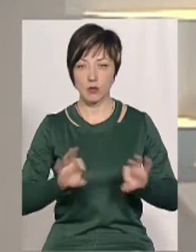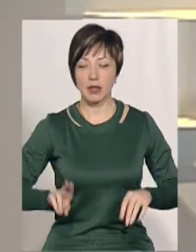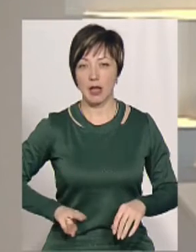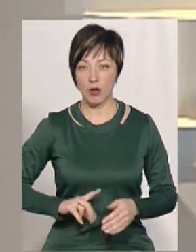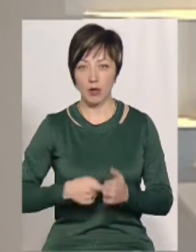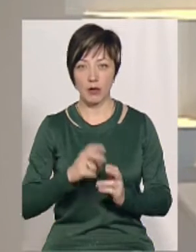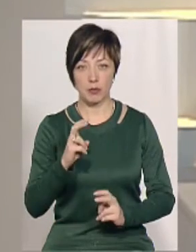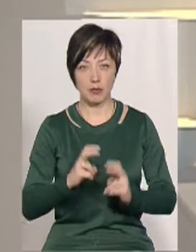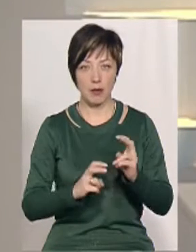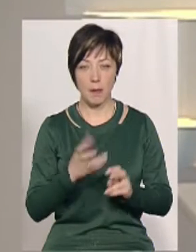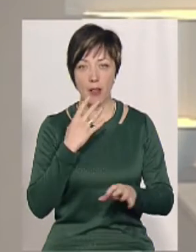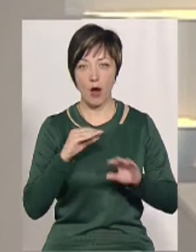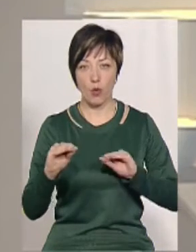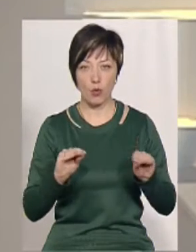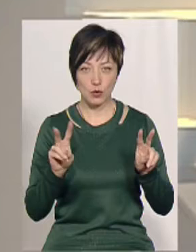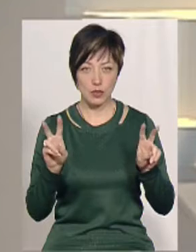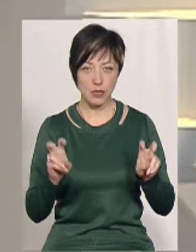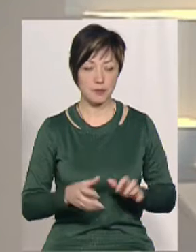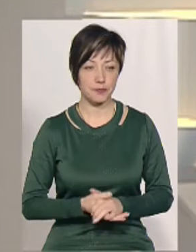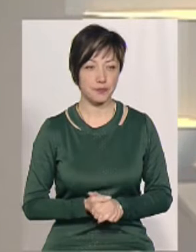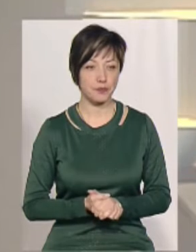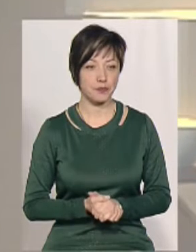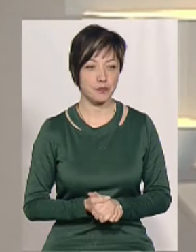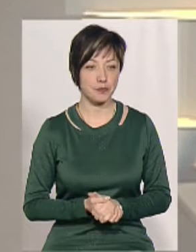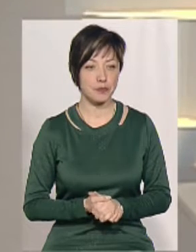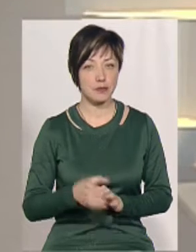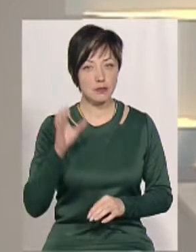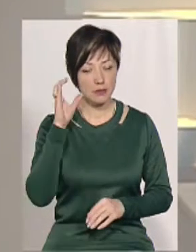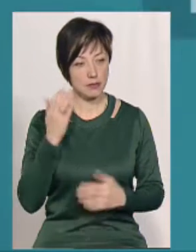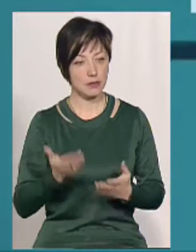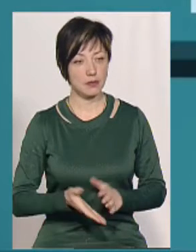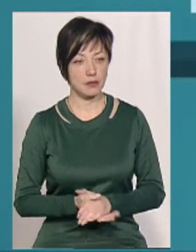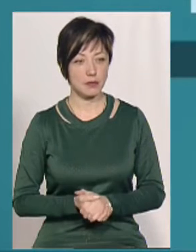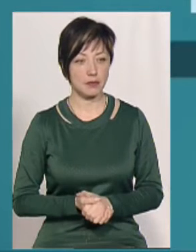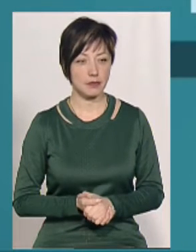директор комунального підприємства «Благоустрій» Віктор Кондратський. Послухаємо.